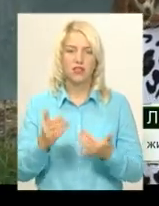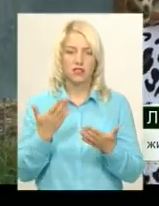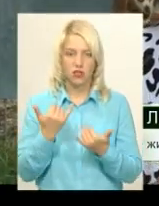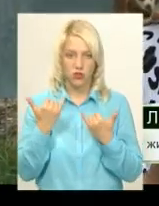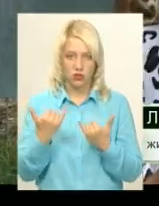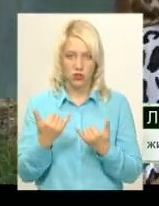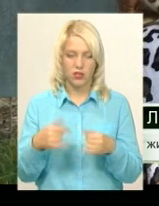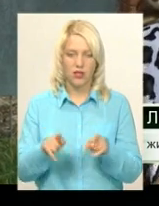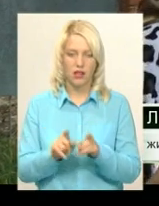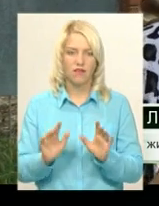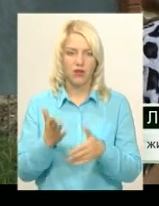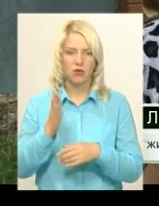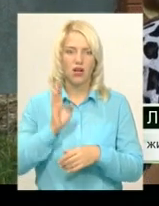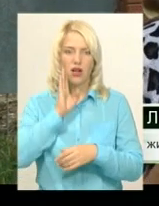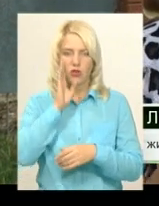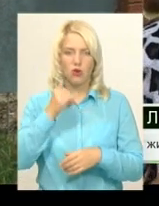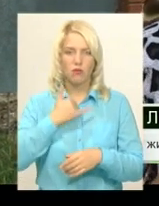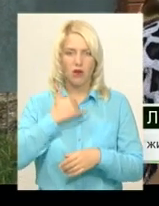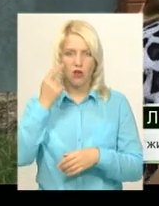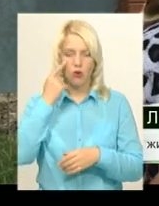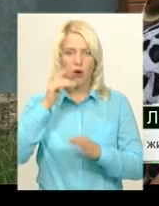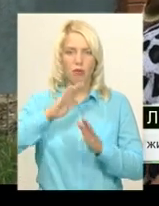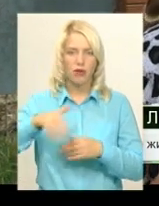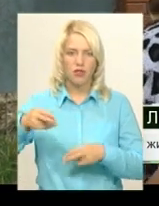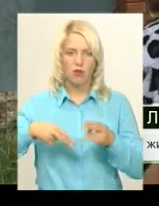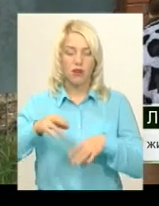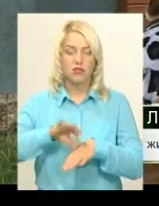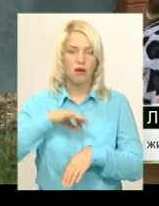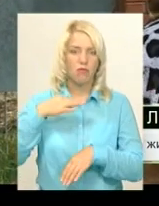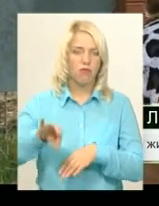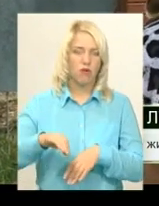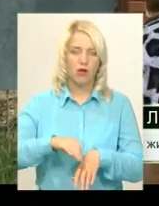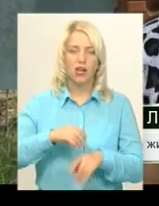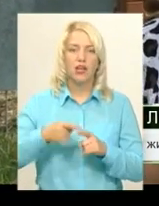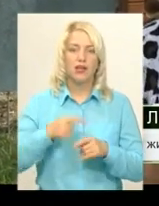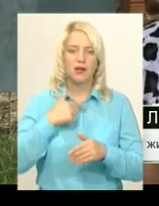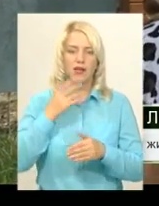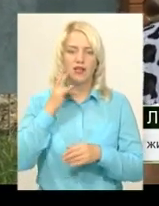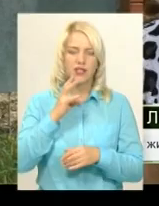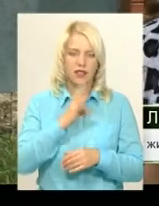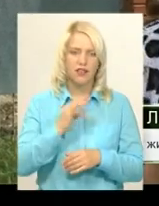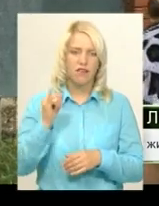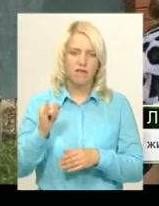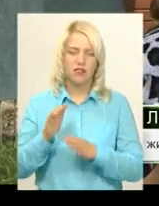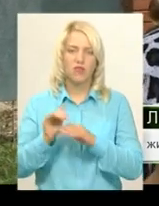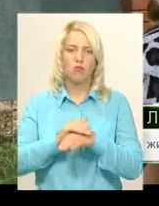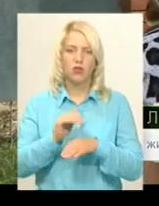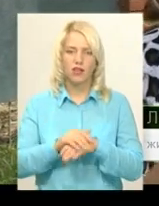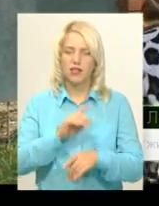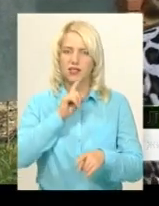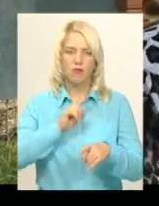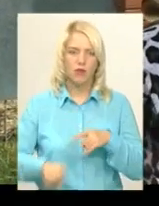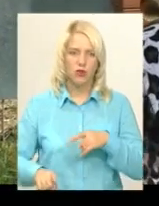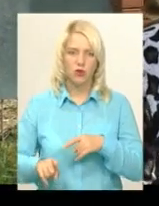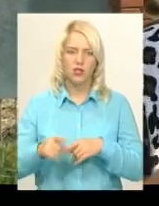випадок такий ранком, глас в мене після операції, боль невинносимо. Звоню, Ніна Іванівна, будь ласка. В минуті